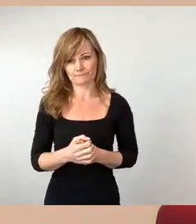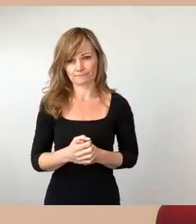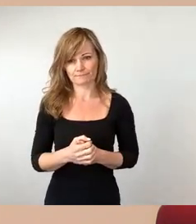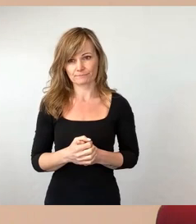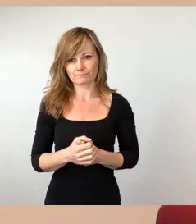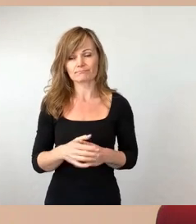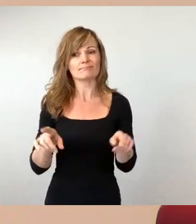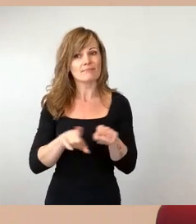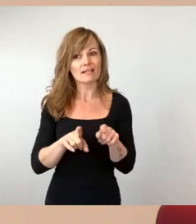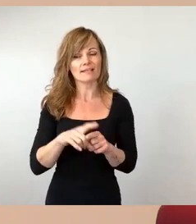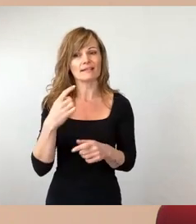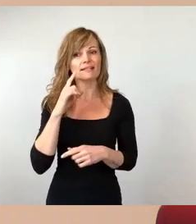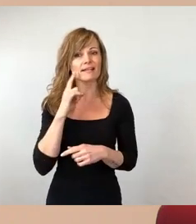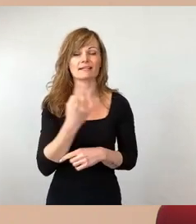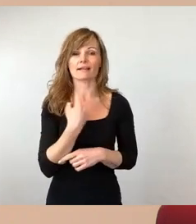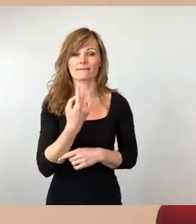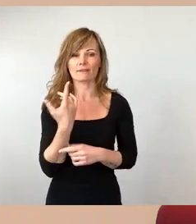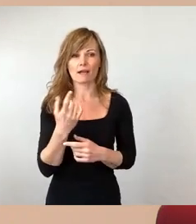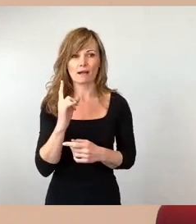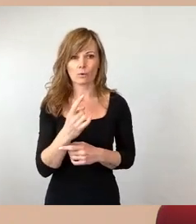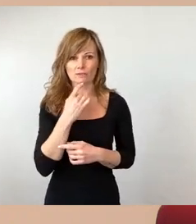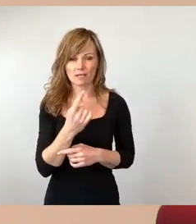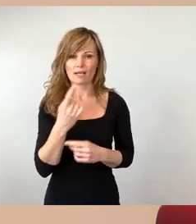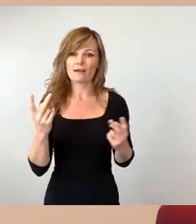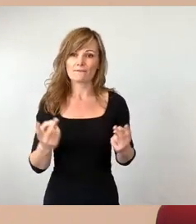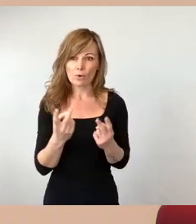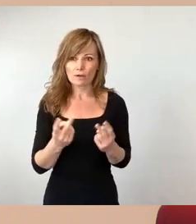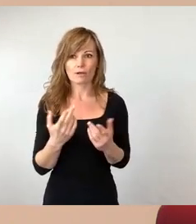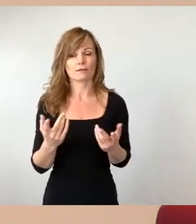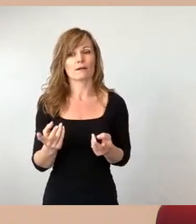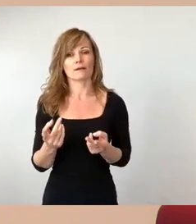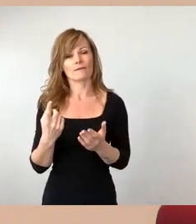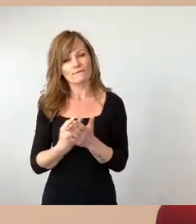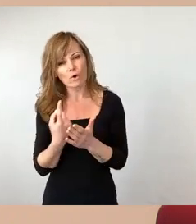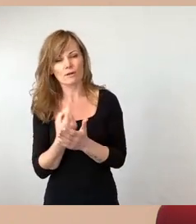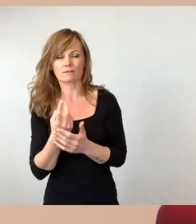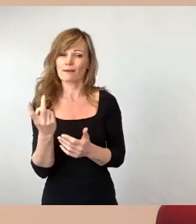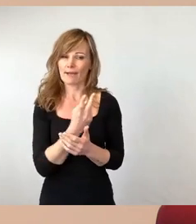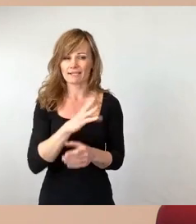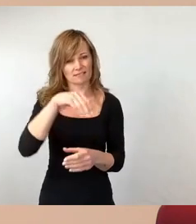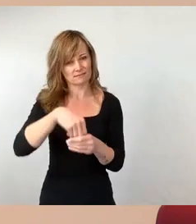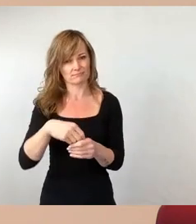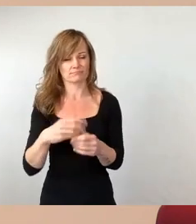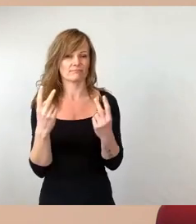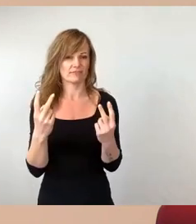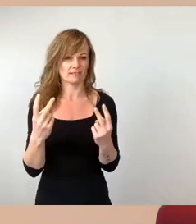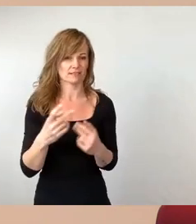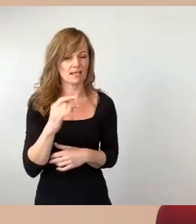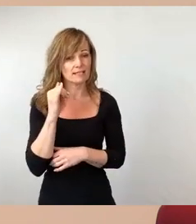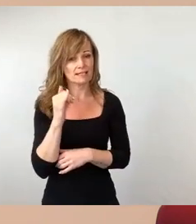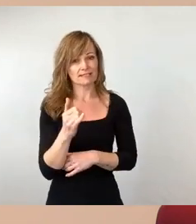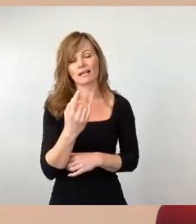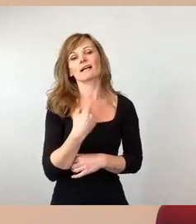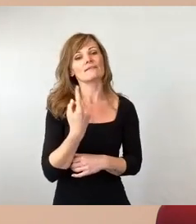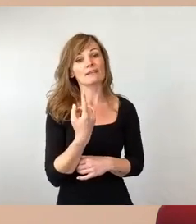uns einig, fordern und fördern an dieser Stelle gehört zusammen. Und ja, hier haben wir große Schritte auch als Gesellschaft getan,